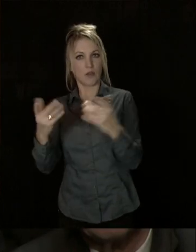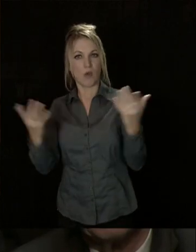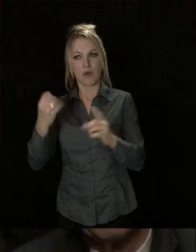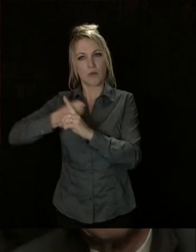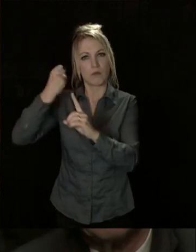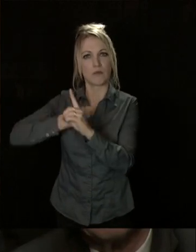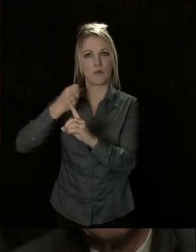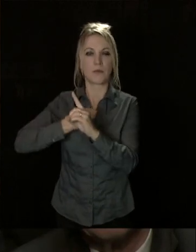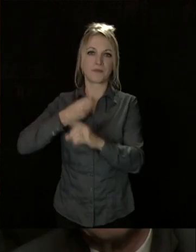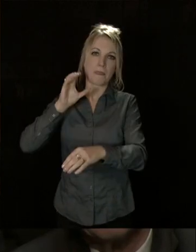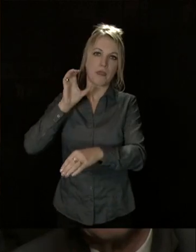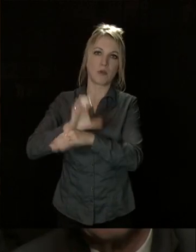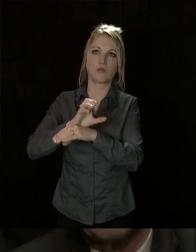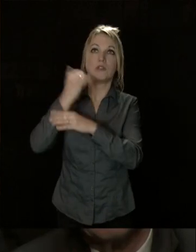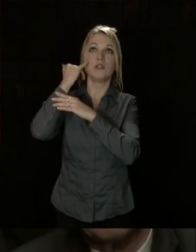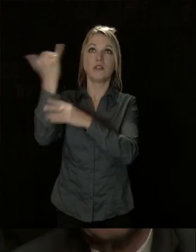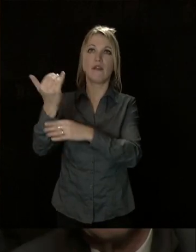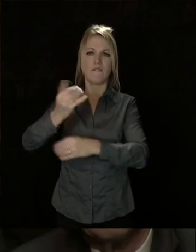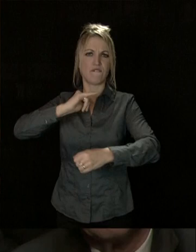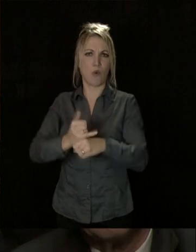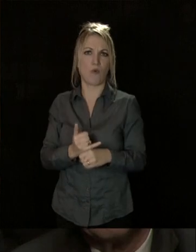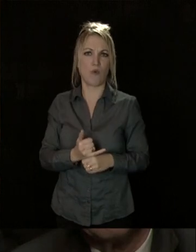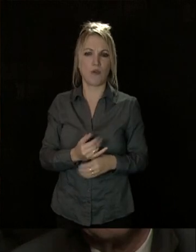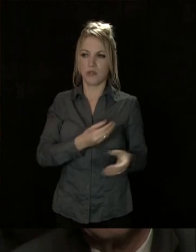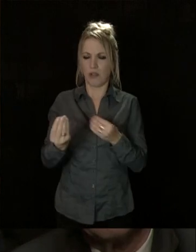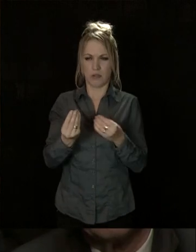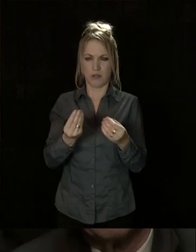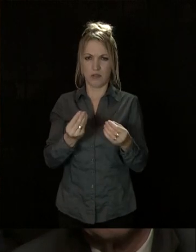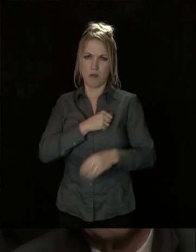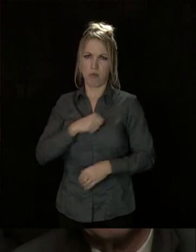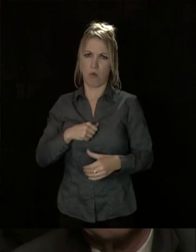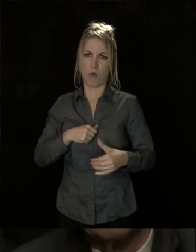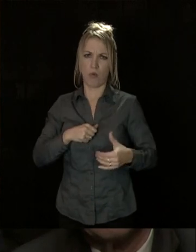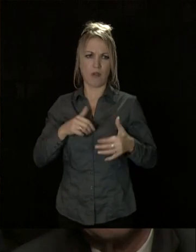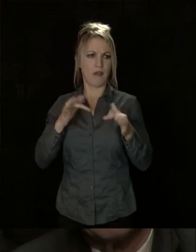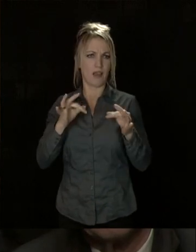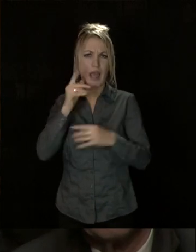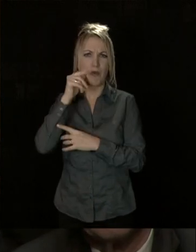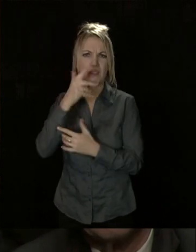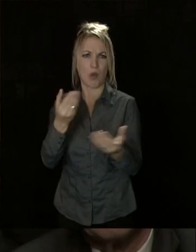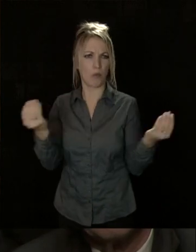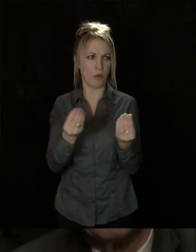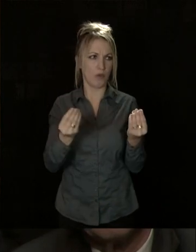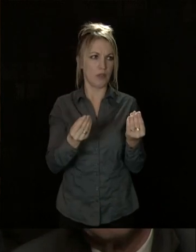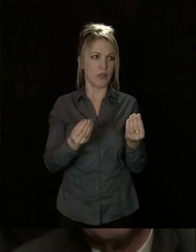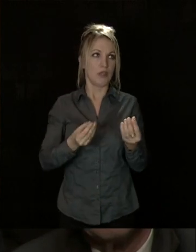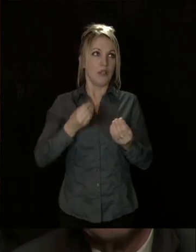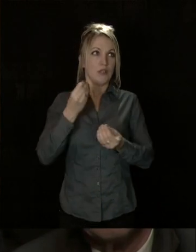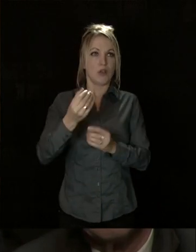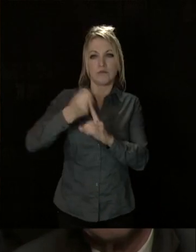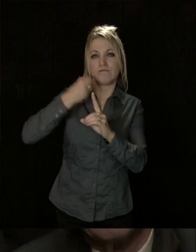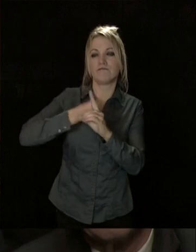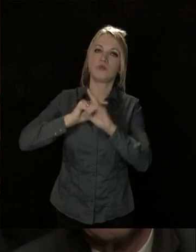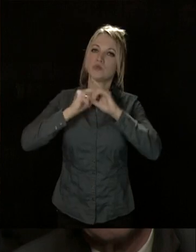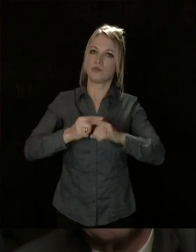le combat contre ces idéologies néfastes qui ruinent le pacte républicain, s'efforter sans relâche de convaincre